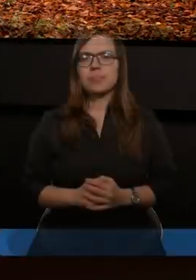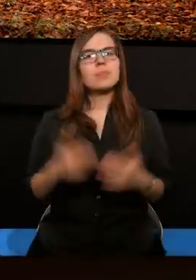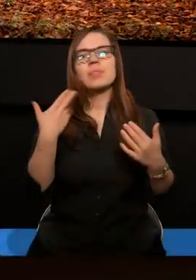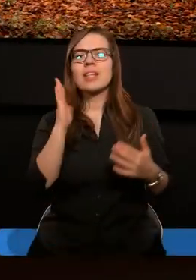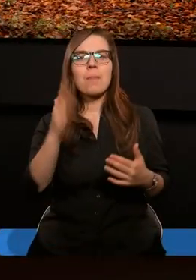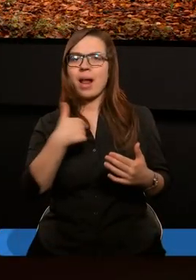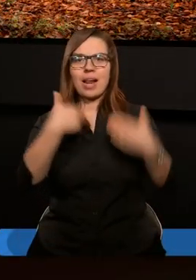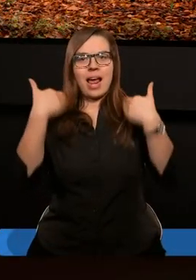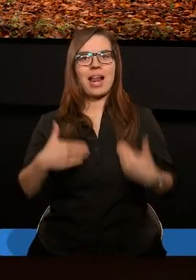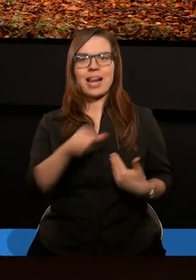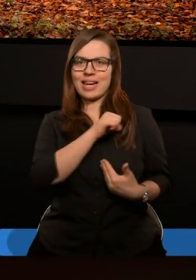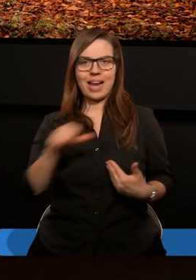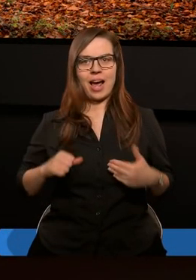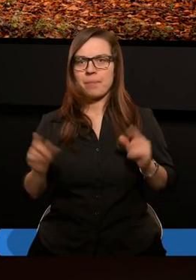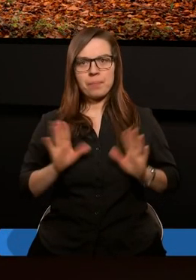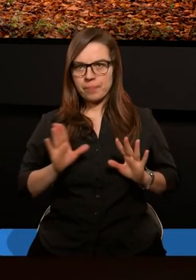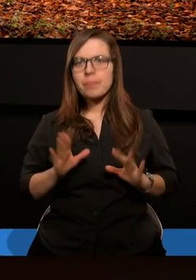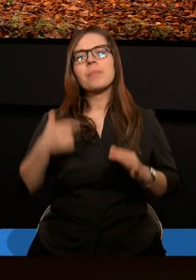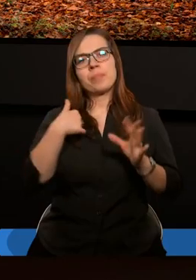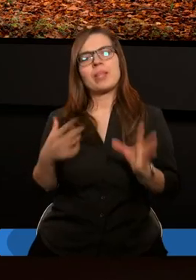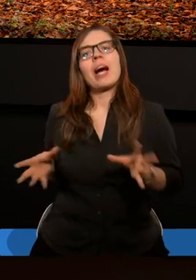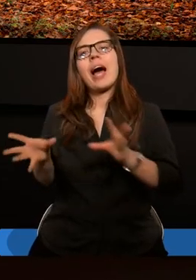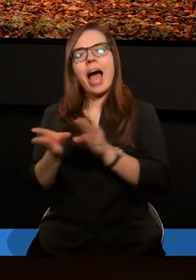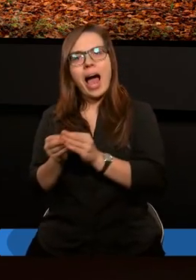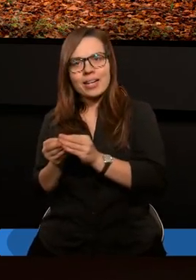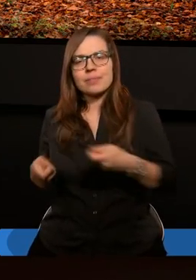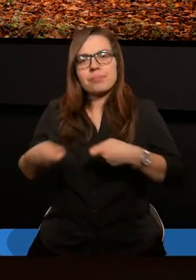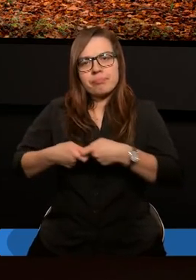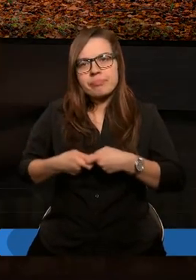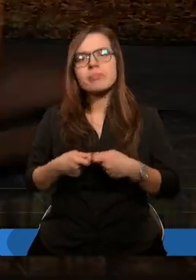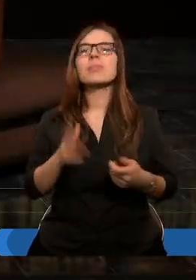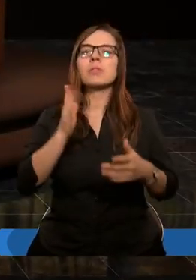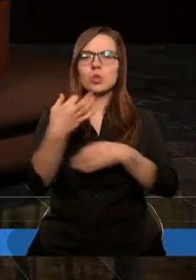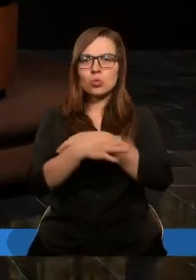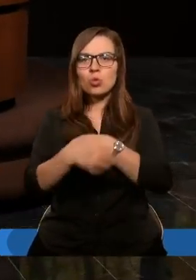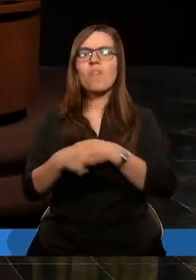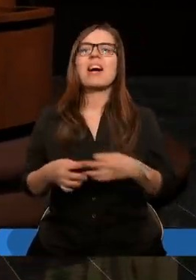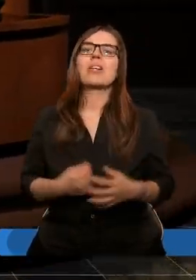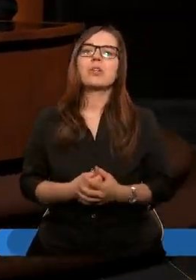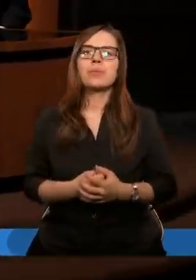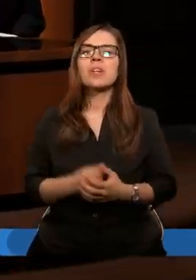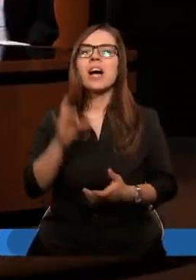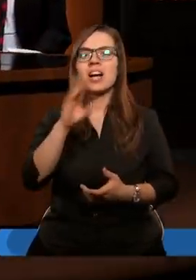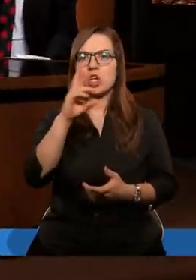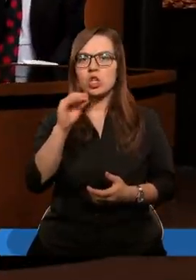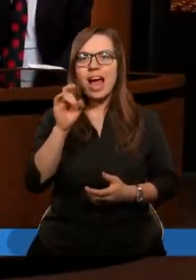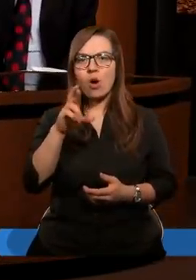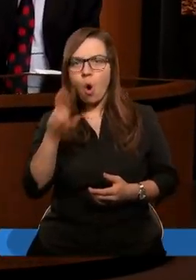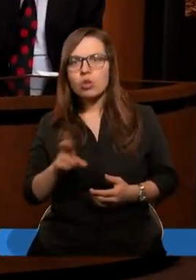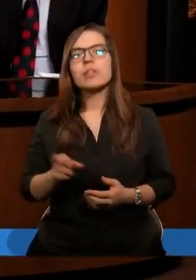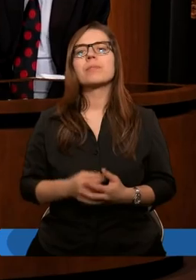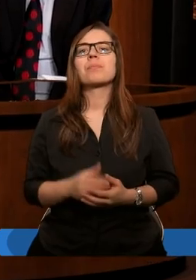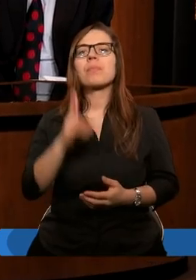Nie będę tego robił sam. Dzisiaj ze mną będą studiowali również Grzegorz,